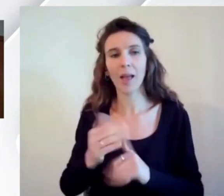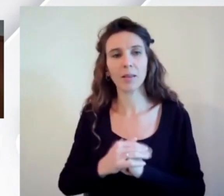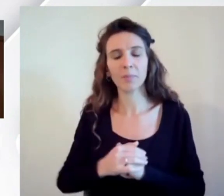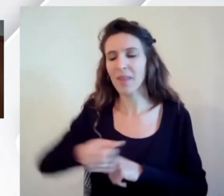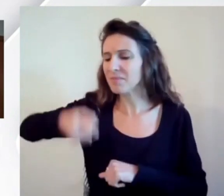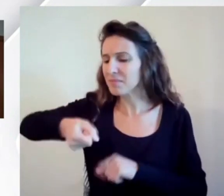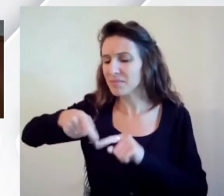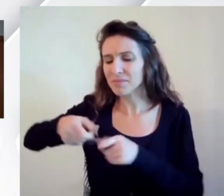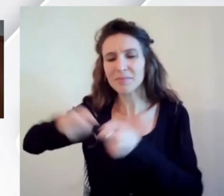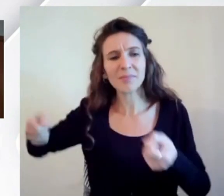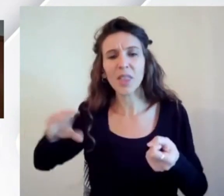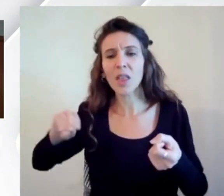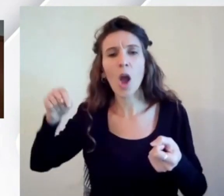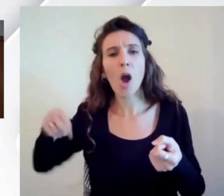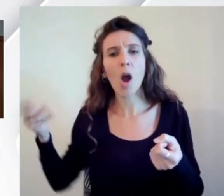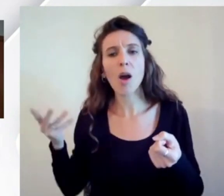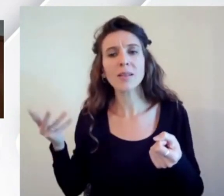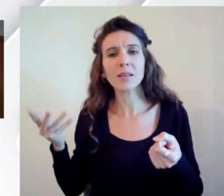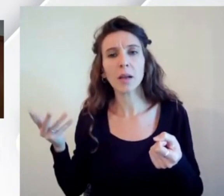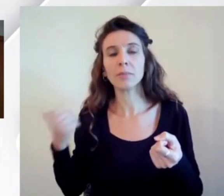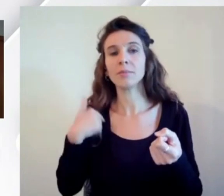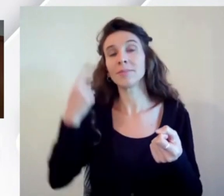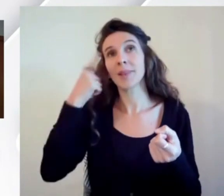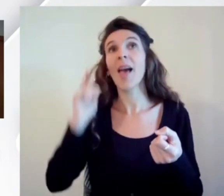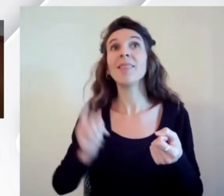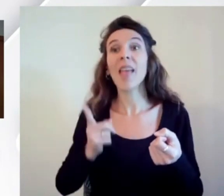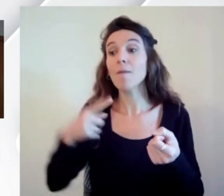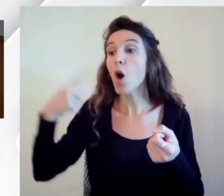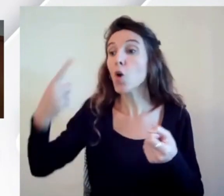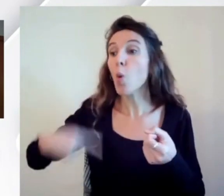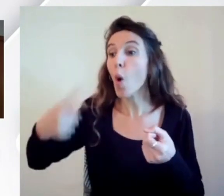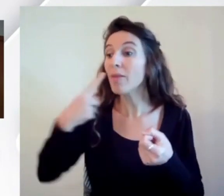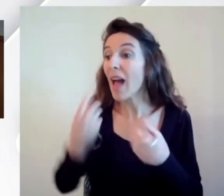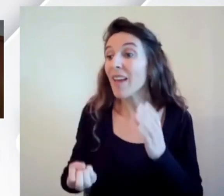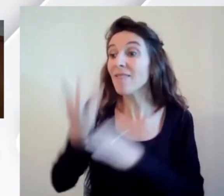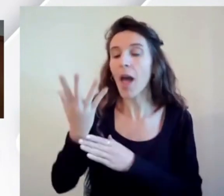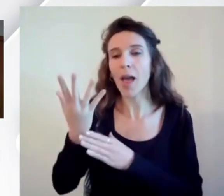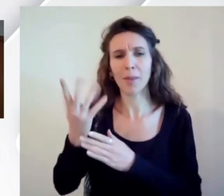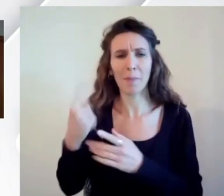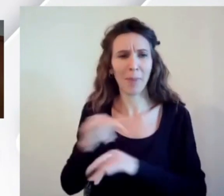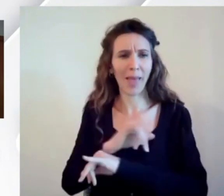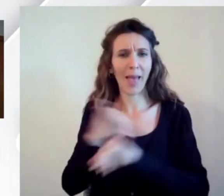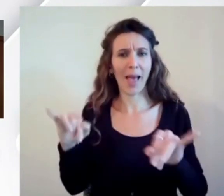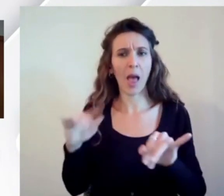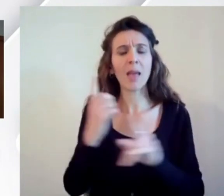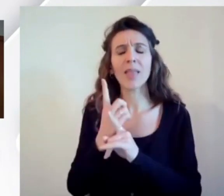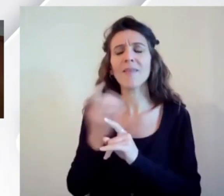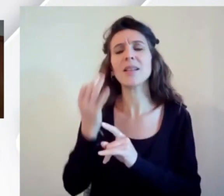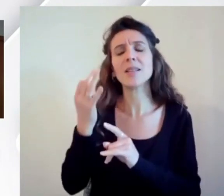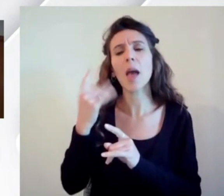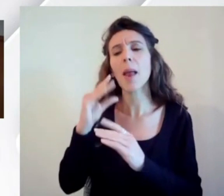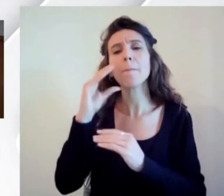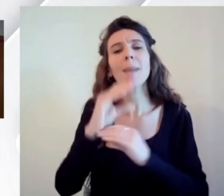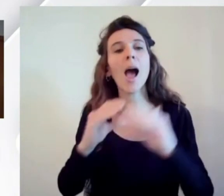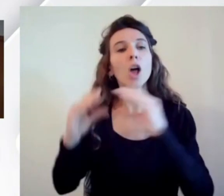L'altra cosa che si dice sempre è non inventarsi mai la ruota, ossia bisogna sempre avere i mattoni giusti che ci permettono di